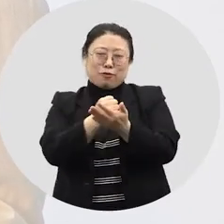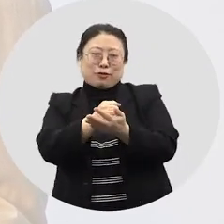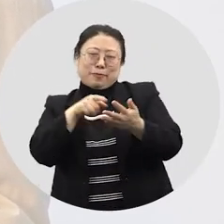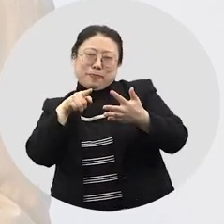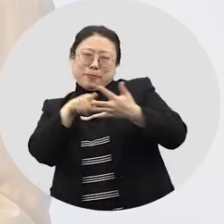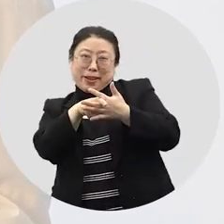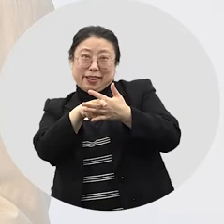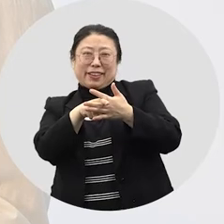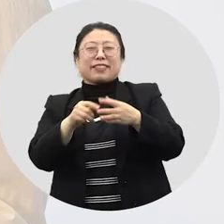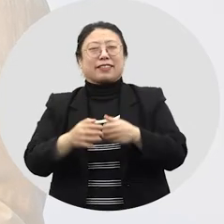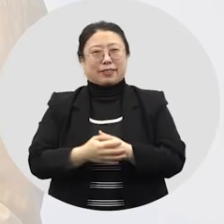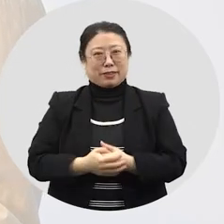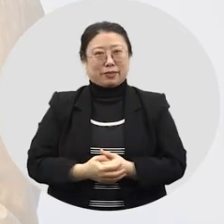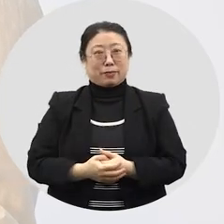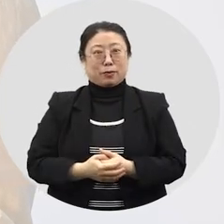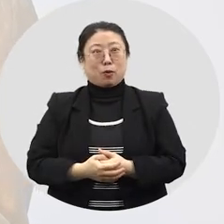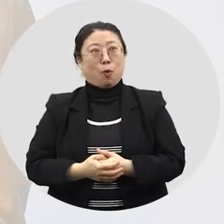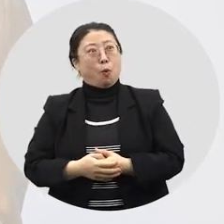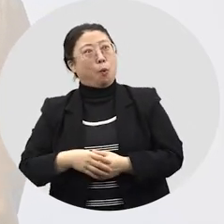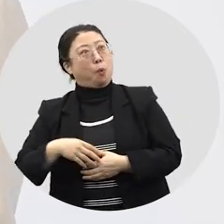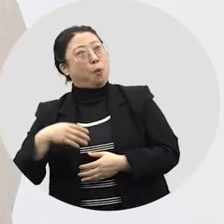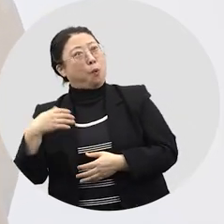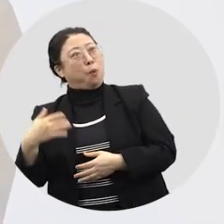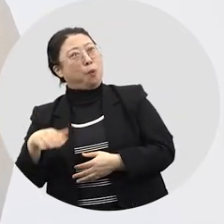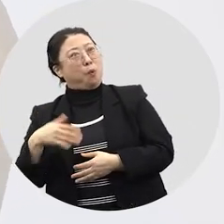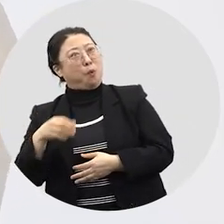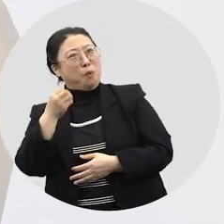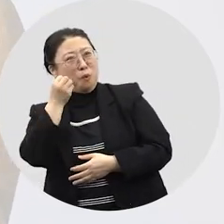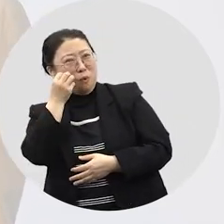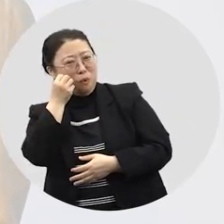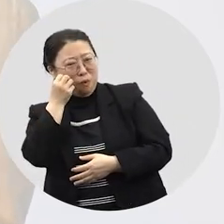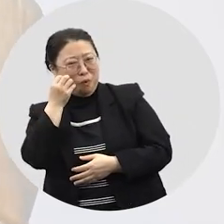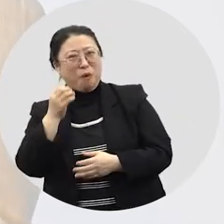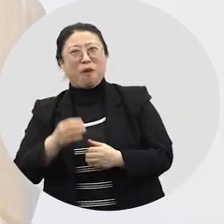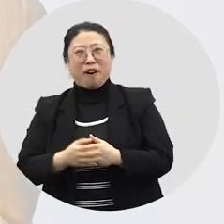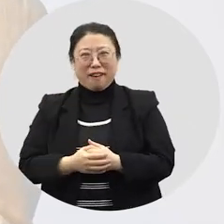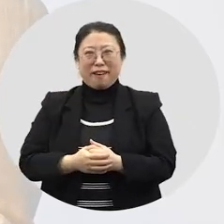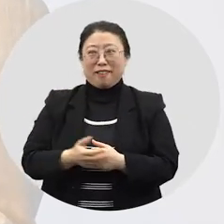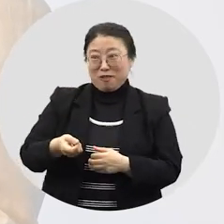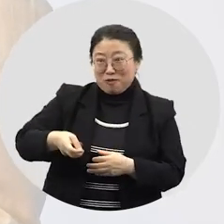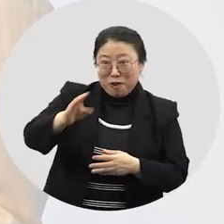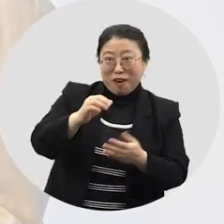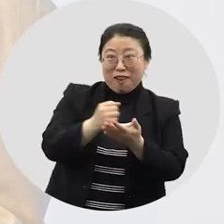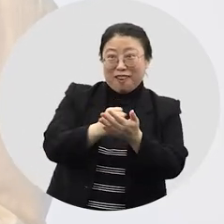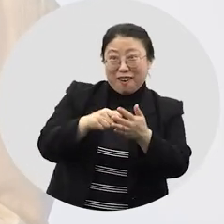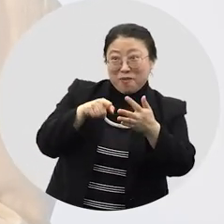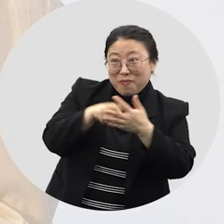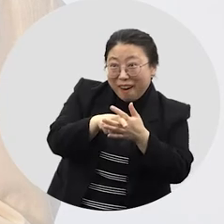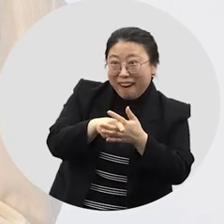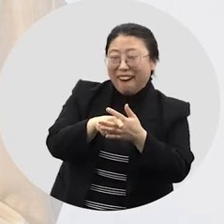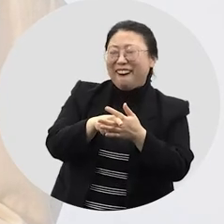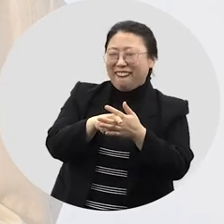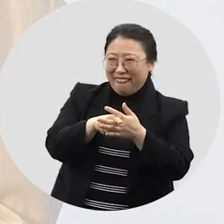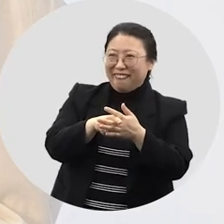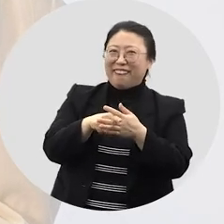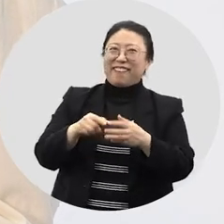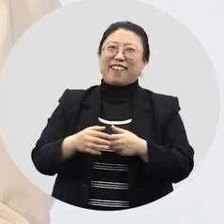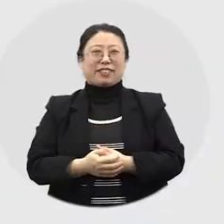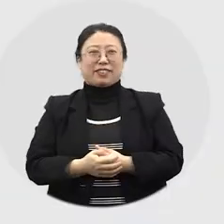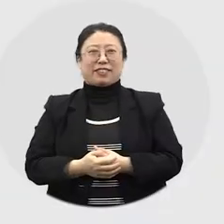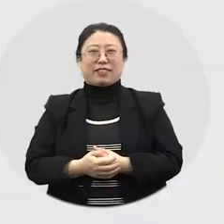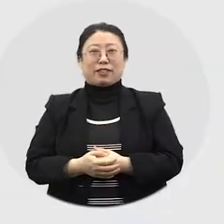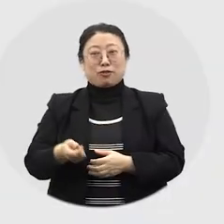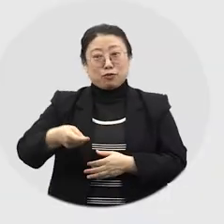그 애의 운을 알아보기도 했대요. 오, 신기해요. 윷놀이로 운세를 알아볼 수 있다니.